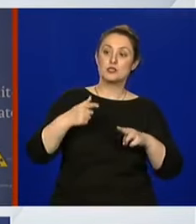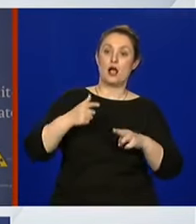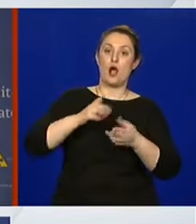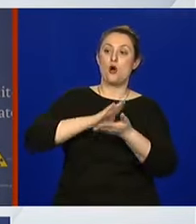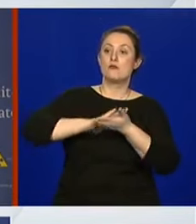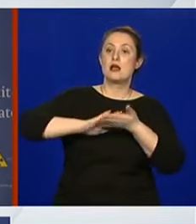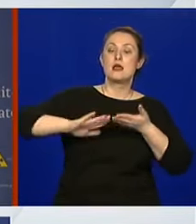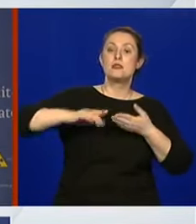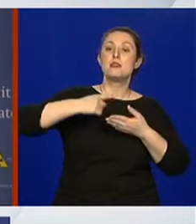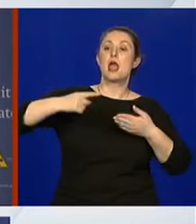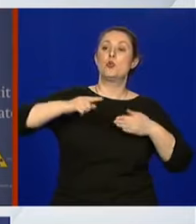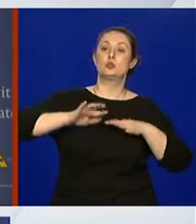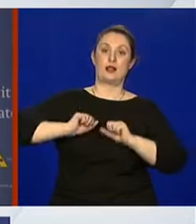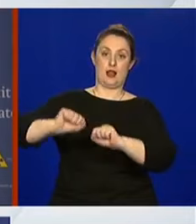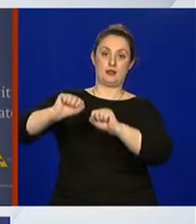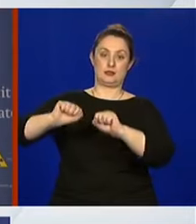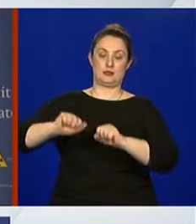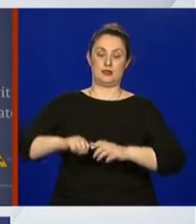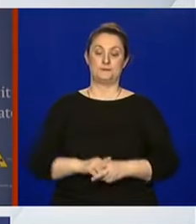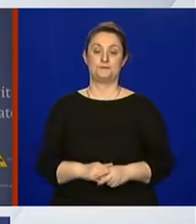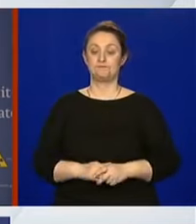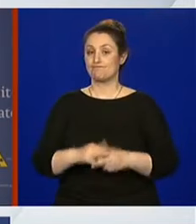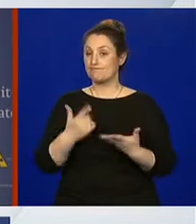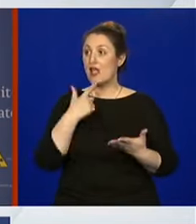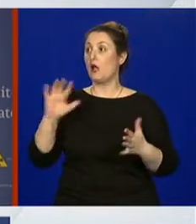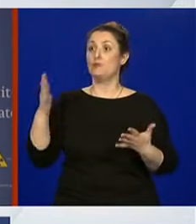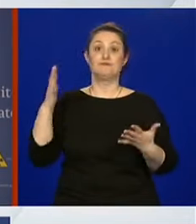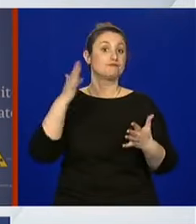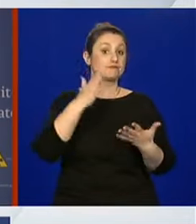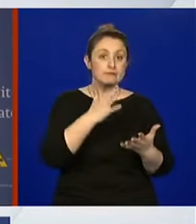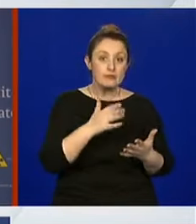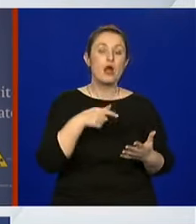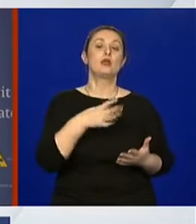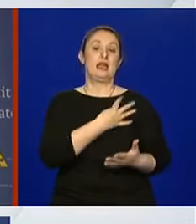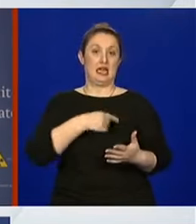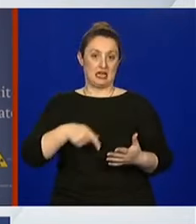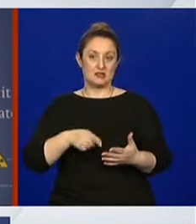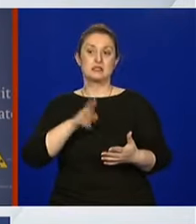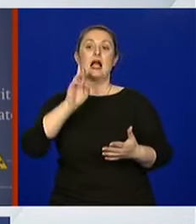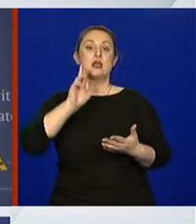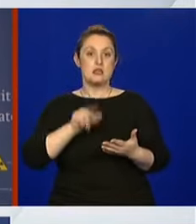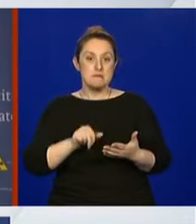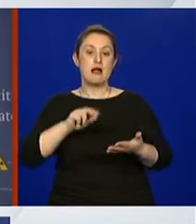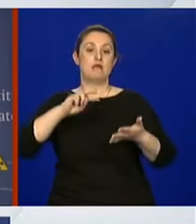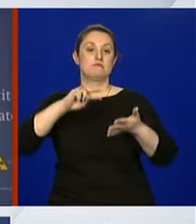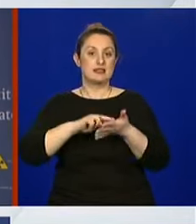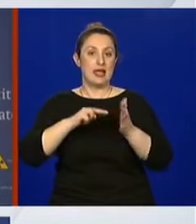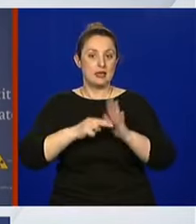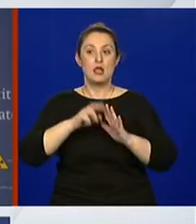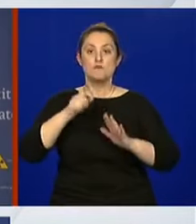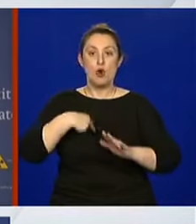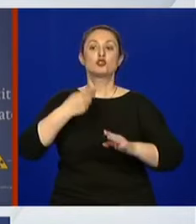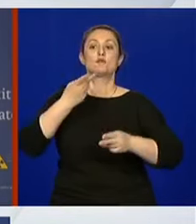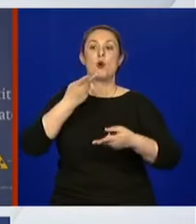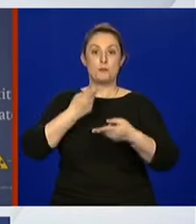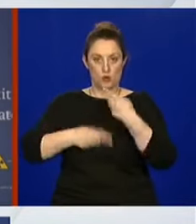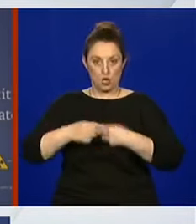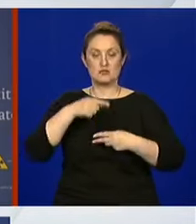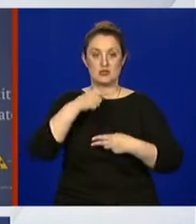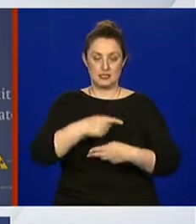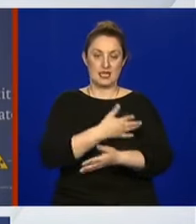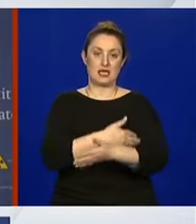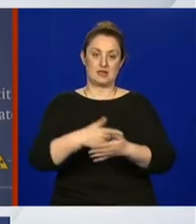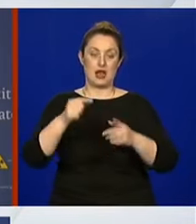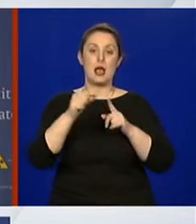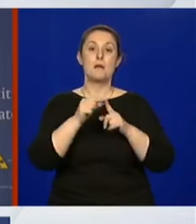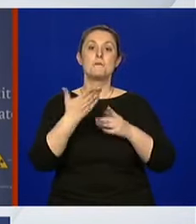nikog i da, Hrvatska ima tehnologiju i može proizvesti određene količine plazme i vjerujem